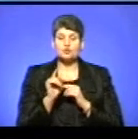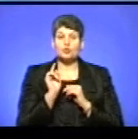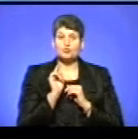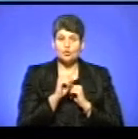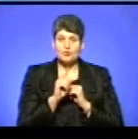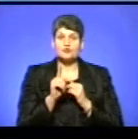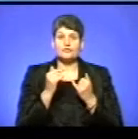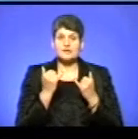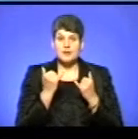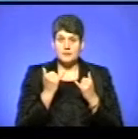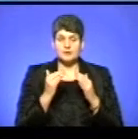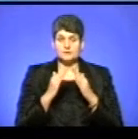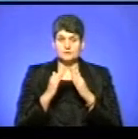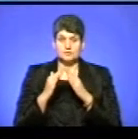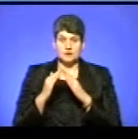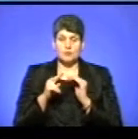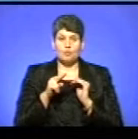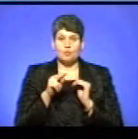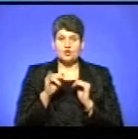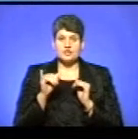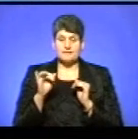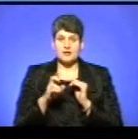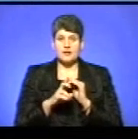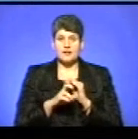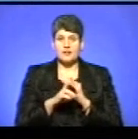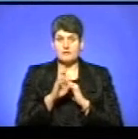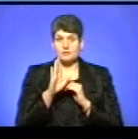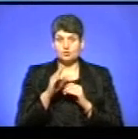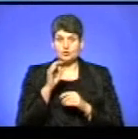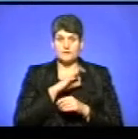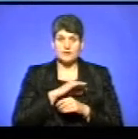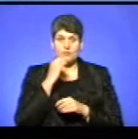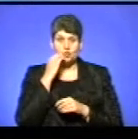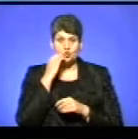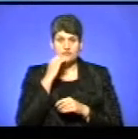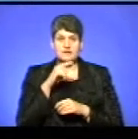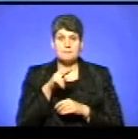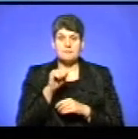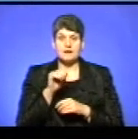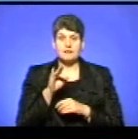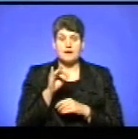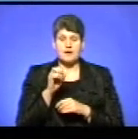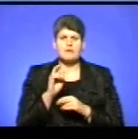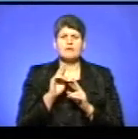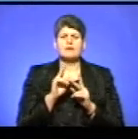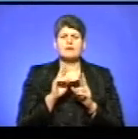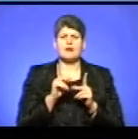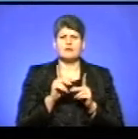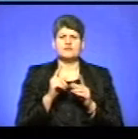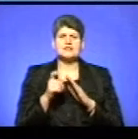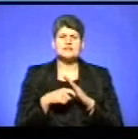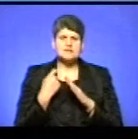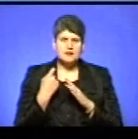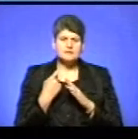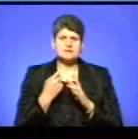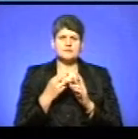відтепер спорудами Почаївської лаври буде користуватися Московський патріархат. Хочу, щоб ви розповіли, яким